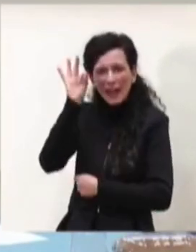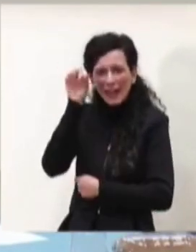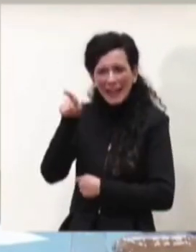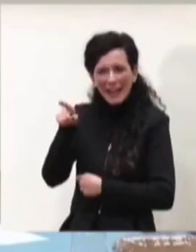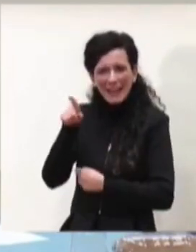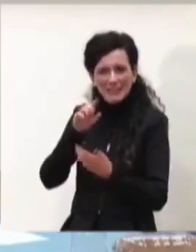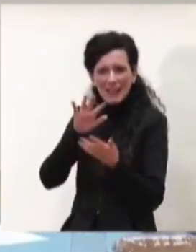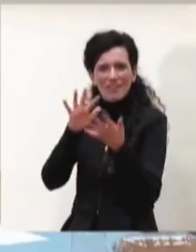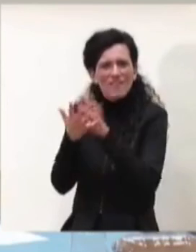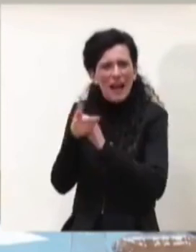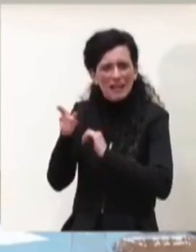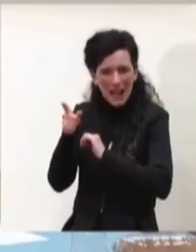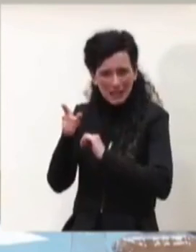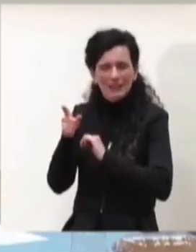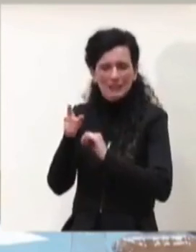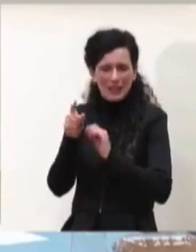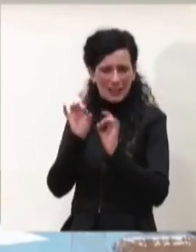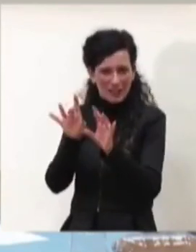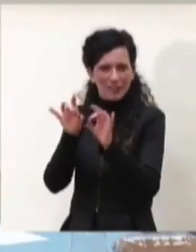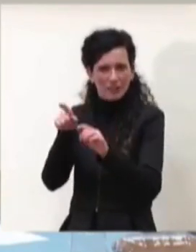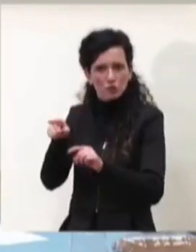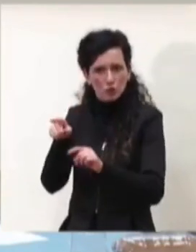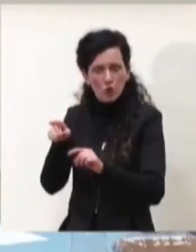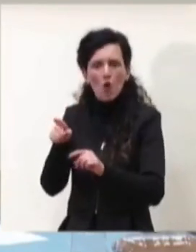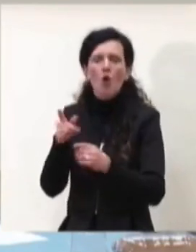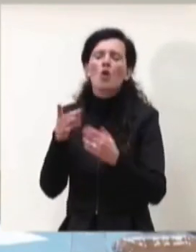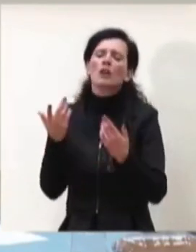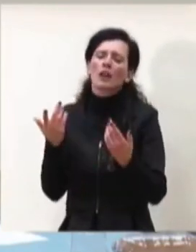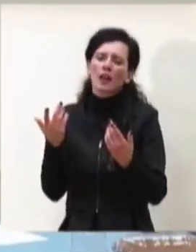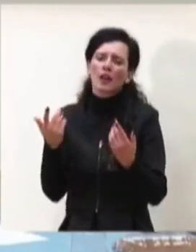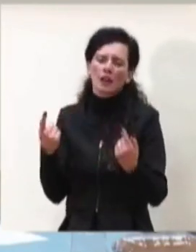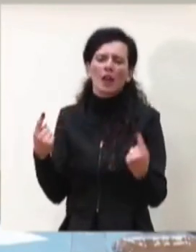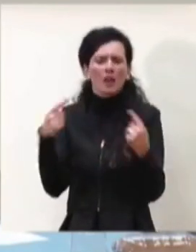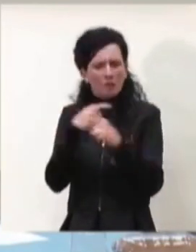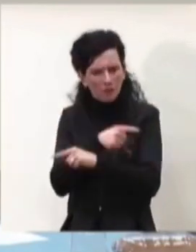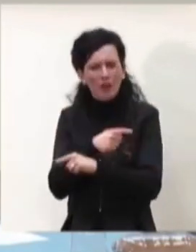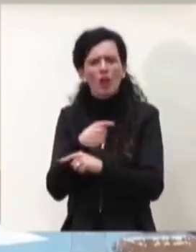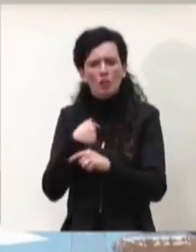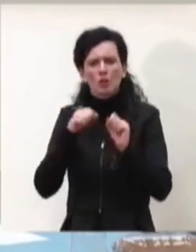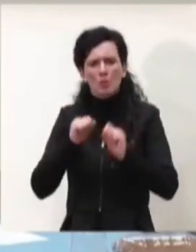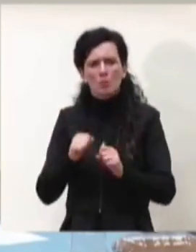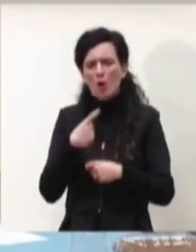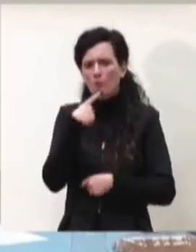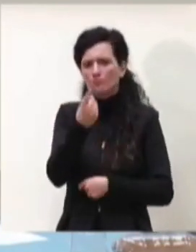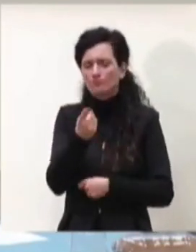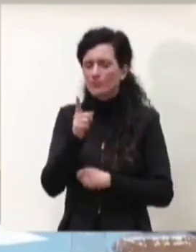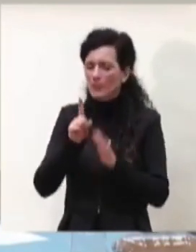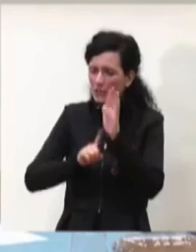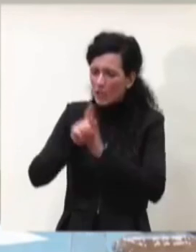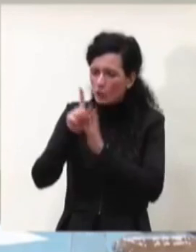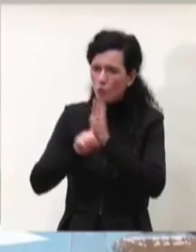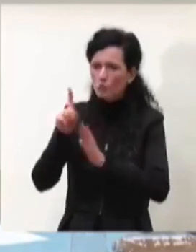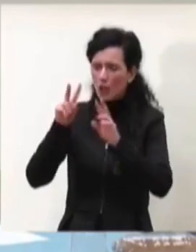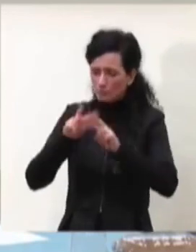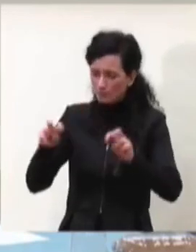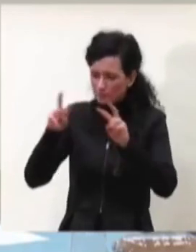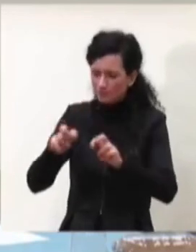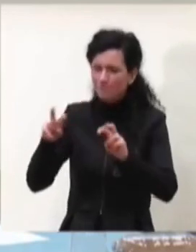indubitabilmente avere anche questo dato oggettivamente